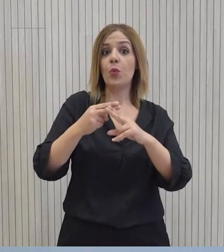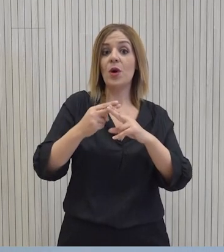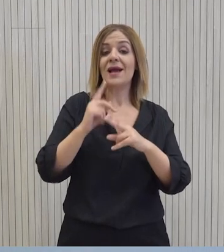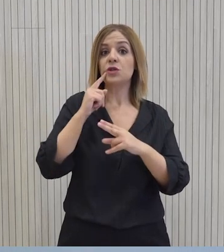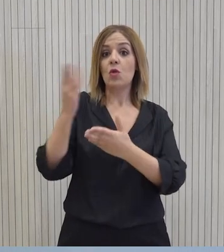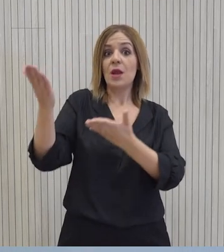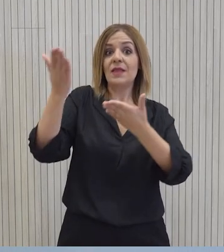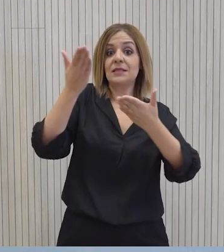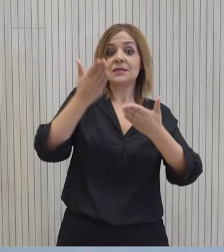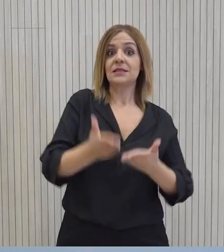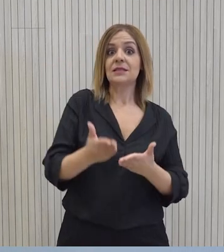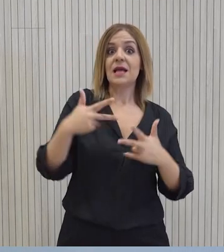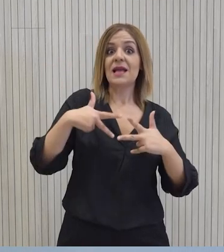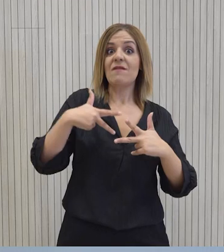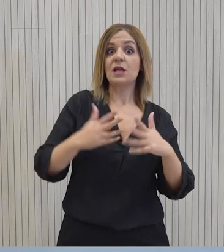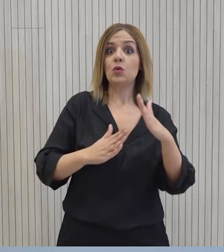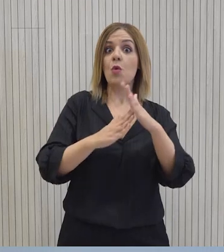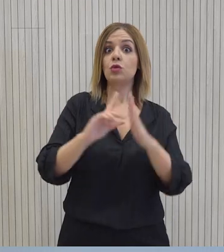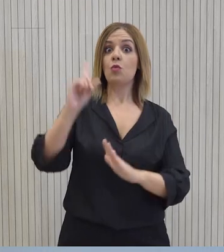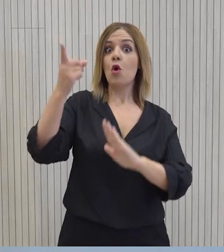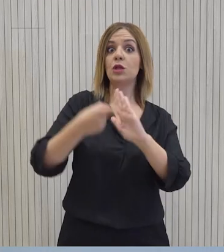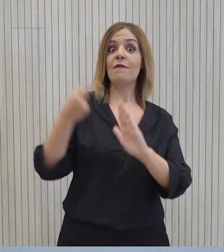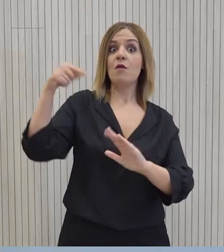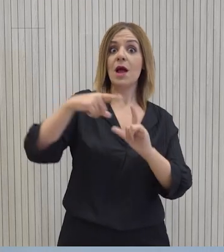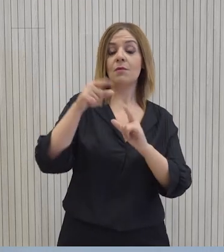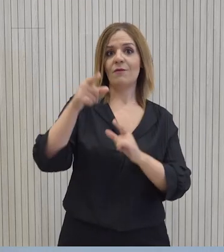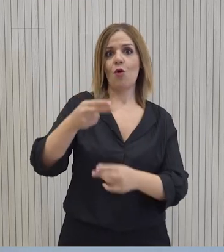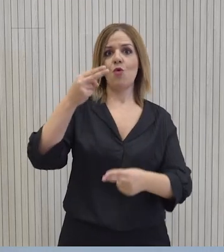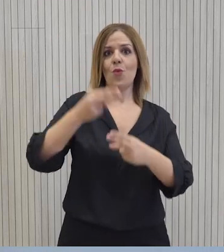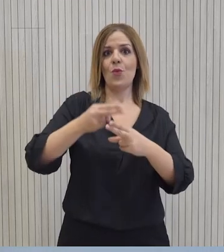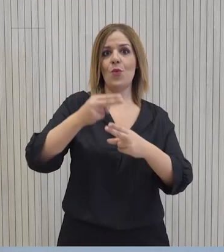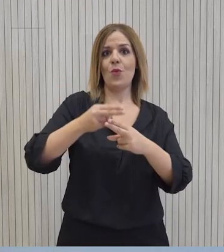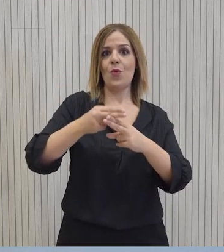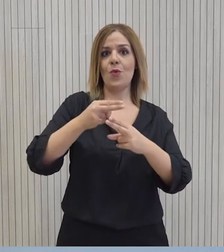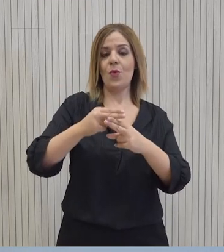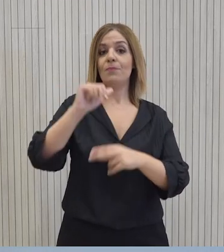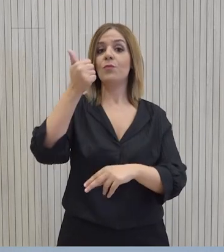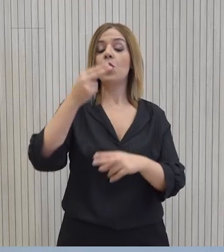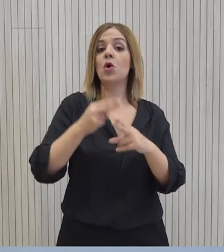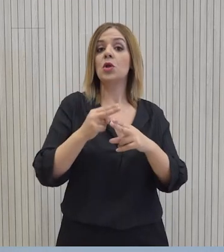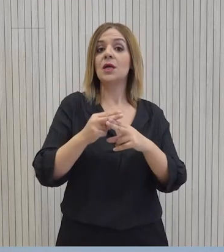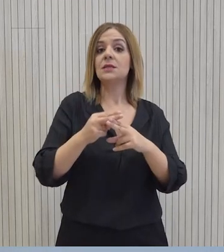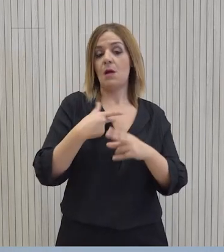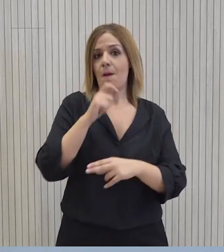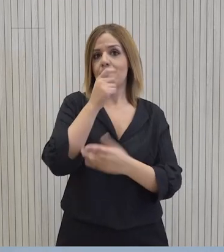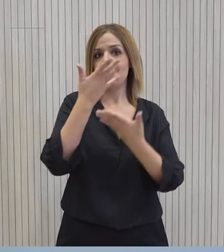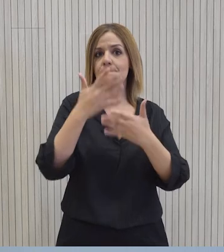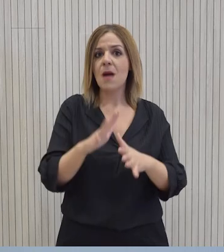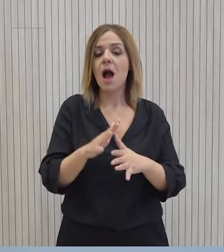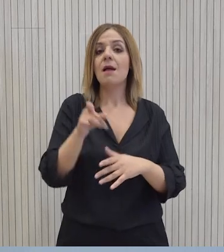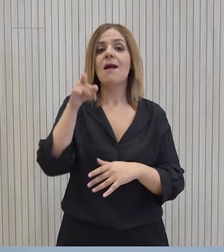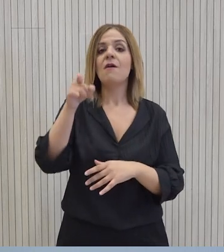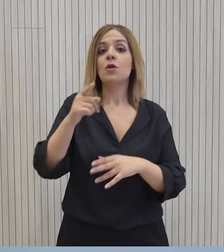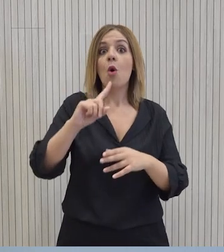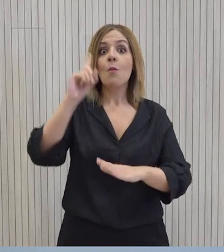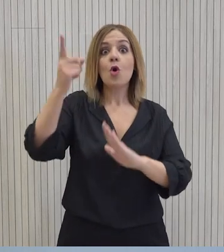Χρυστοδουλίδης από την ημέρα ανάληψης κατοικών του, έχει βαρύνουσα σημασία. Καταρχάς, όπως ήδη έχω αναφέρει, αποτελεί